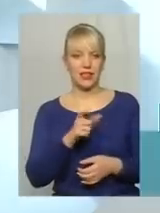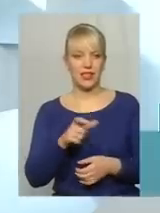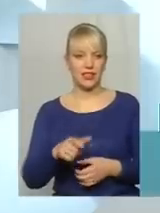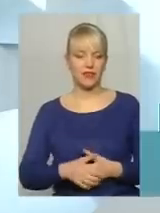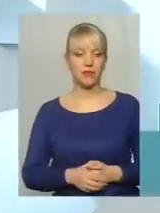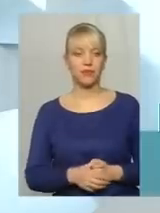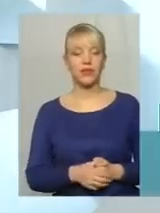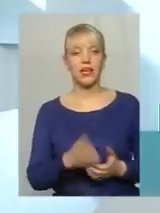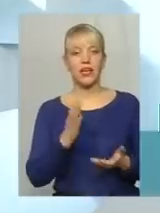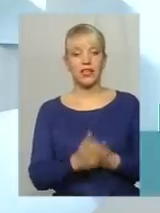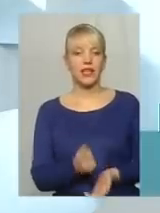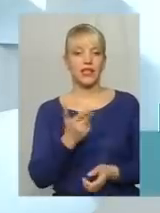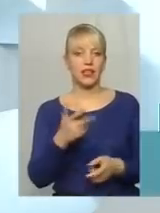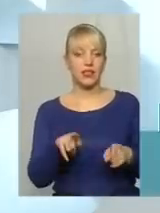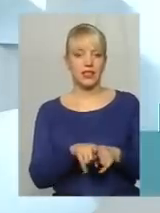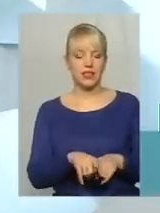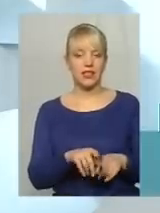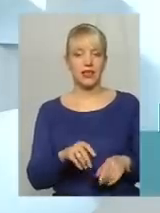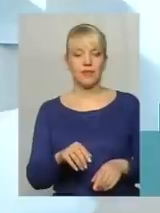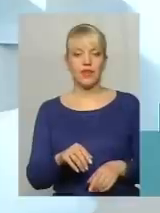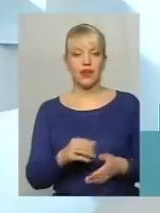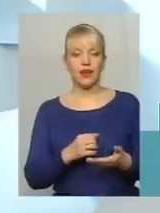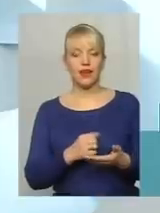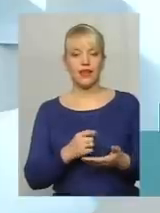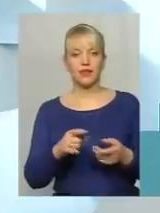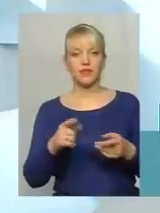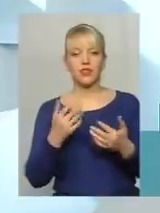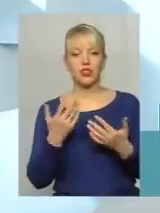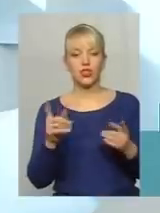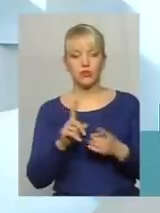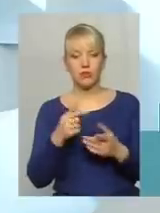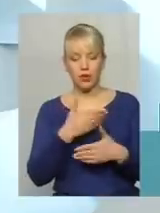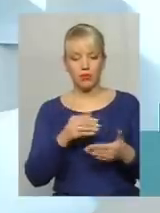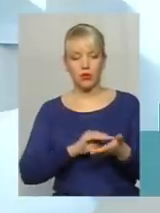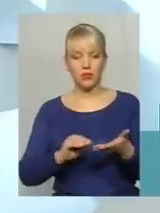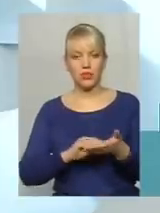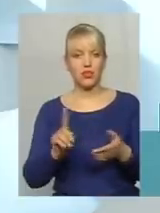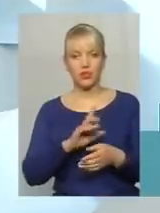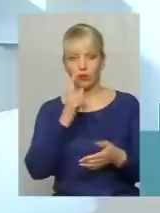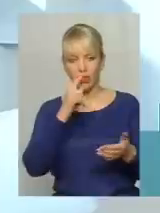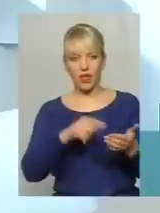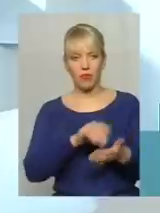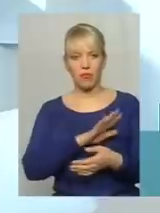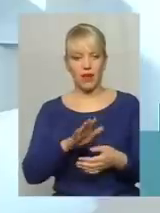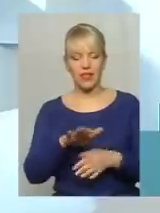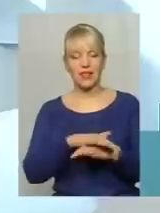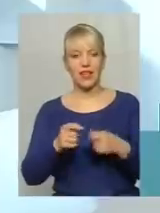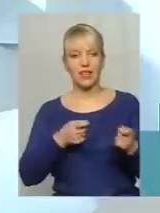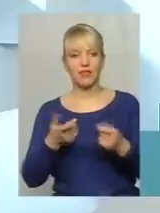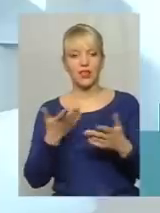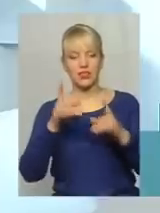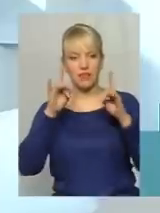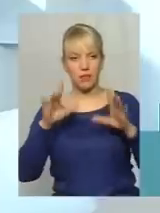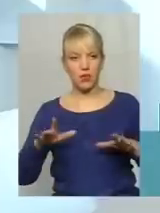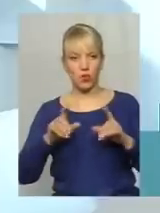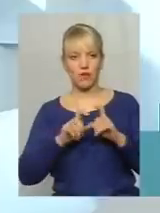Є кілька таких критерій, в яких ми прописали для того, щоб на ринок не попали якісь випадкові